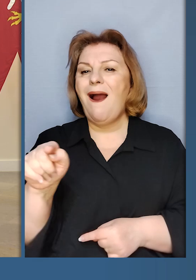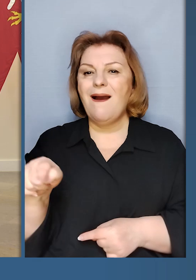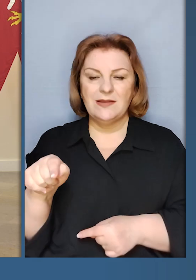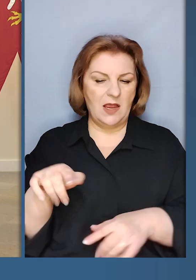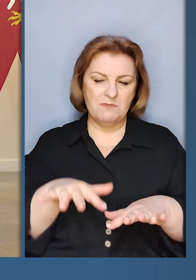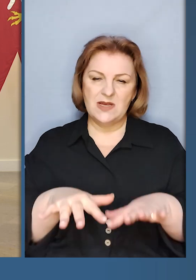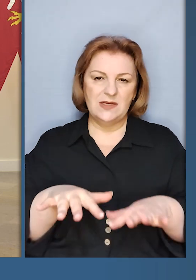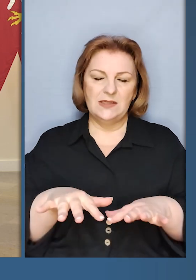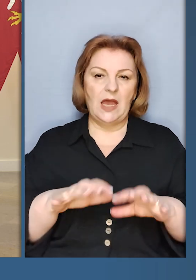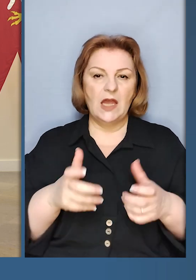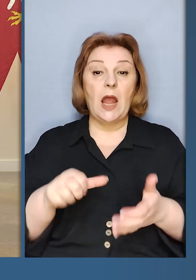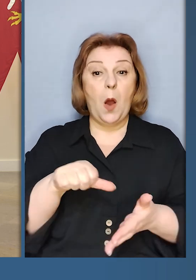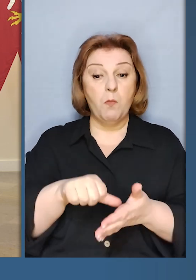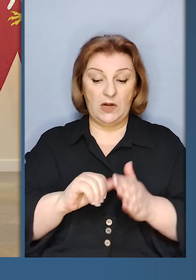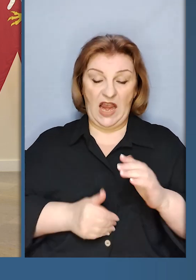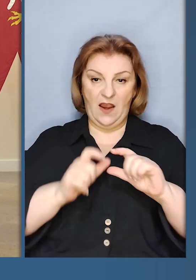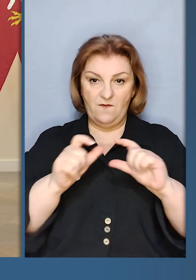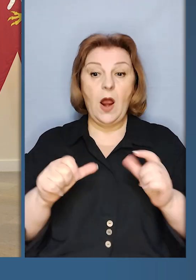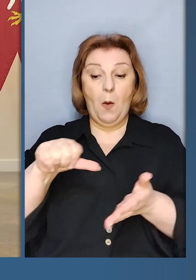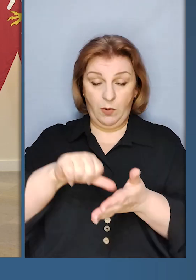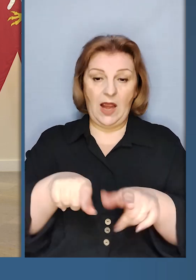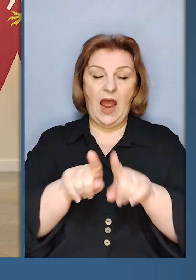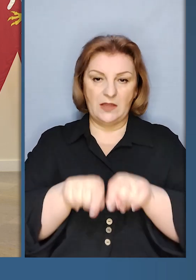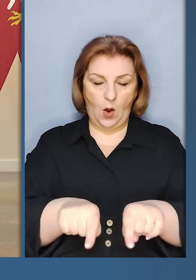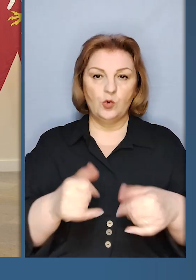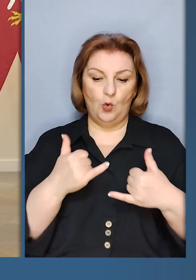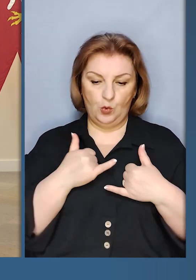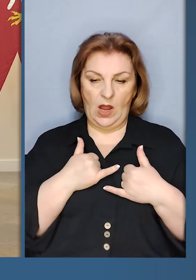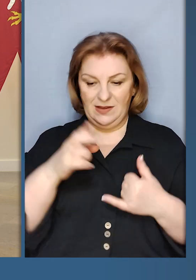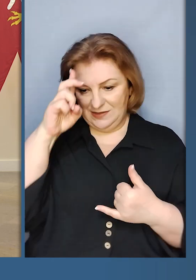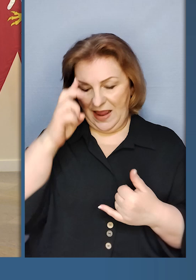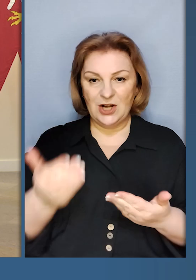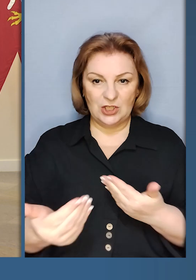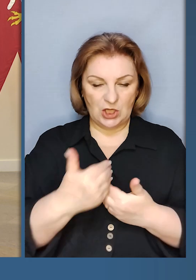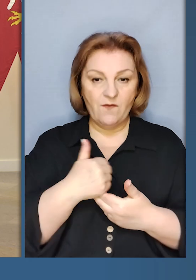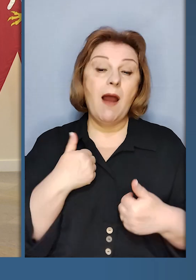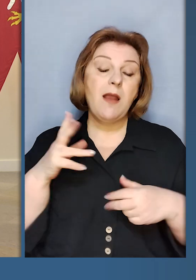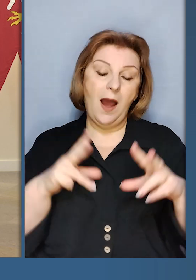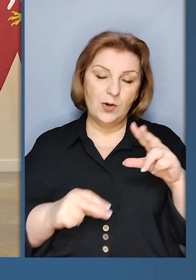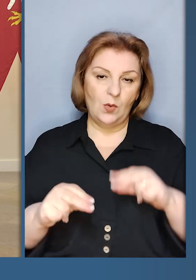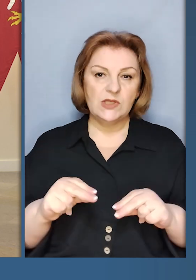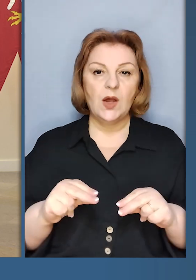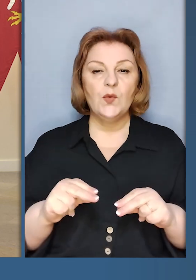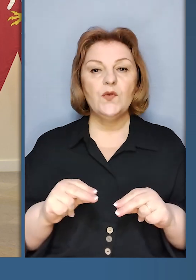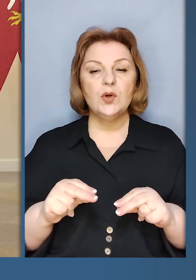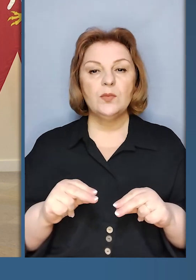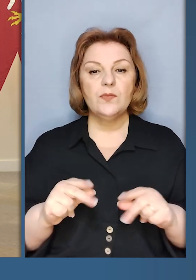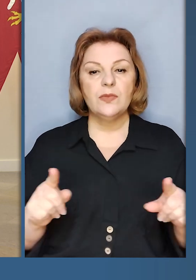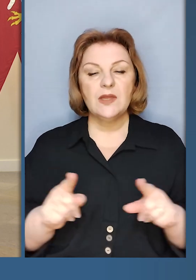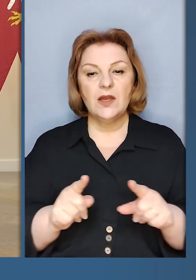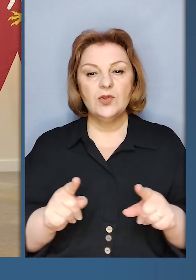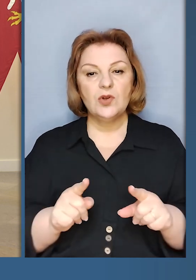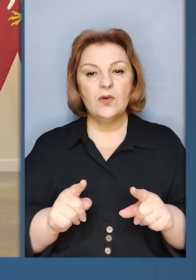багатьох місцях у світі. Представники цих фірм присутні також в нашій державі. Отже, я розраховую,